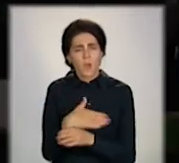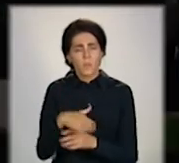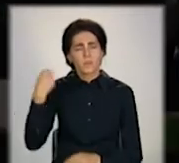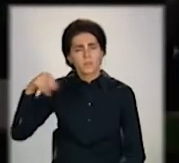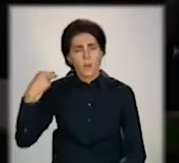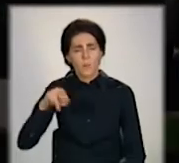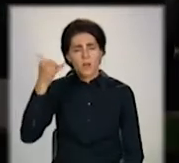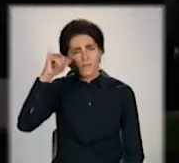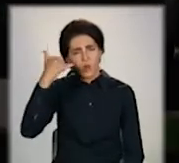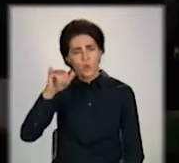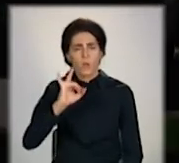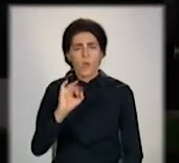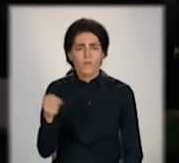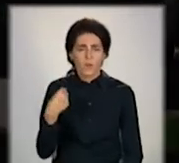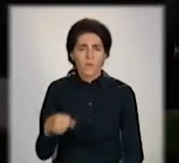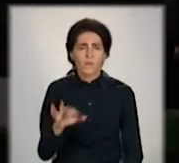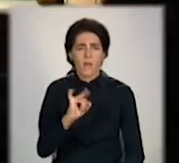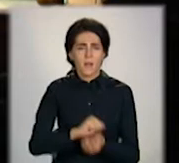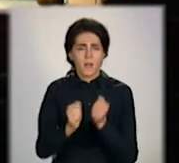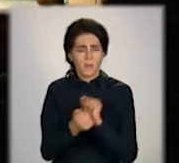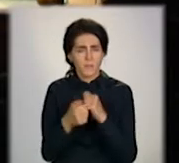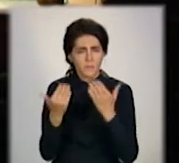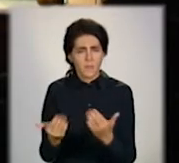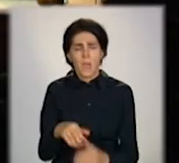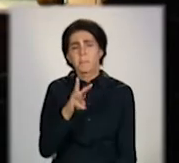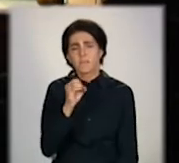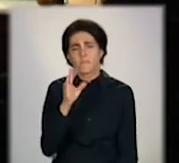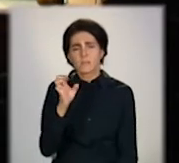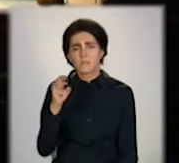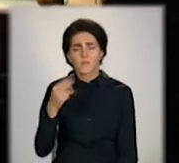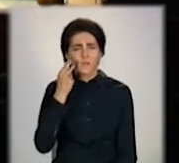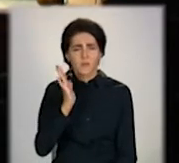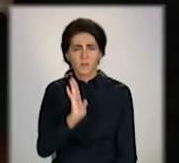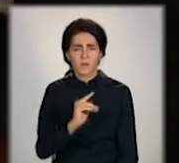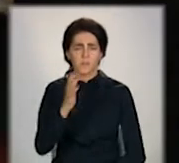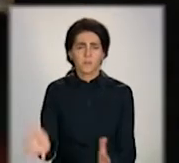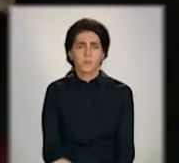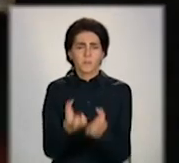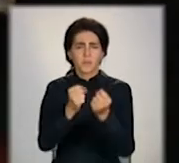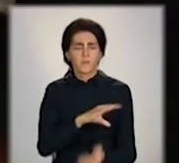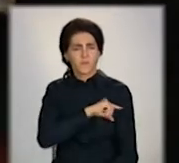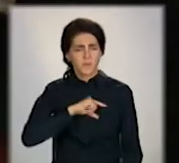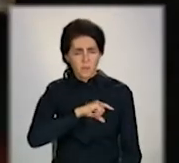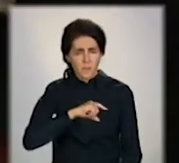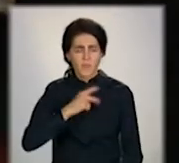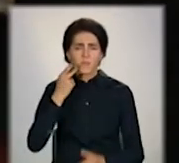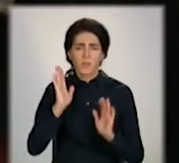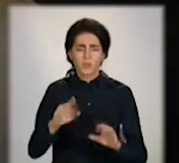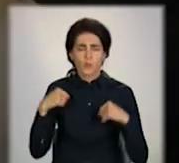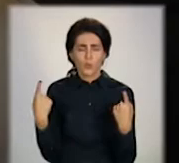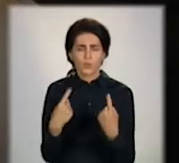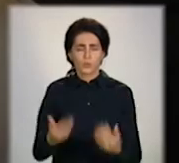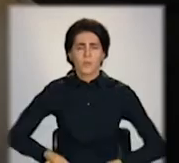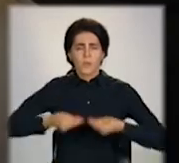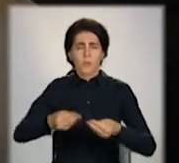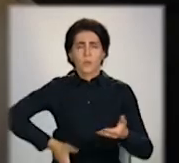Запоріжжі, Кривому Розі, Авдіївці та Кам'янському. «Метінвест» системно підтримує ветеранів. Традиція надавати допомогу колишнім